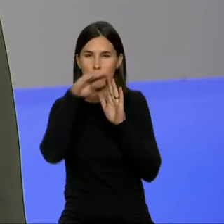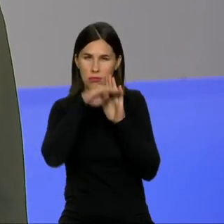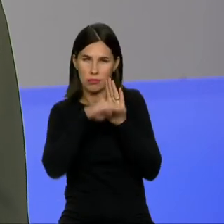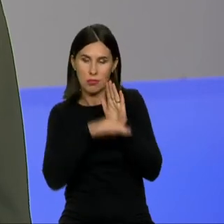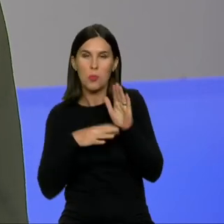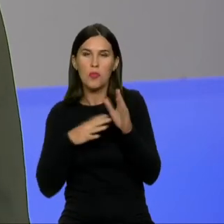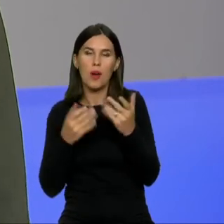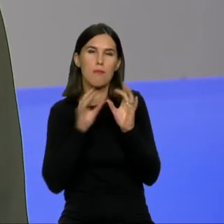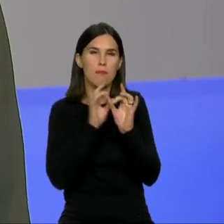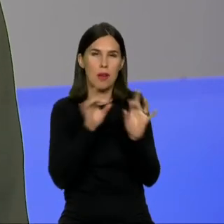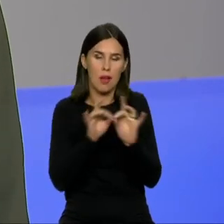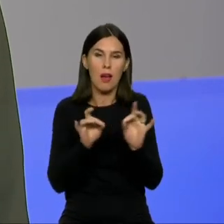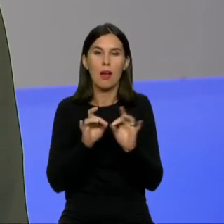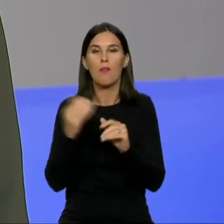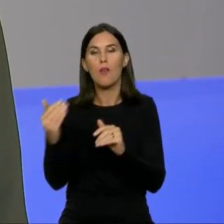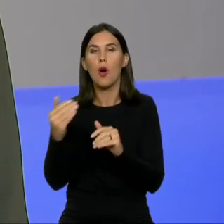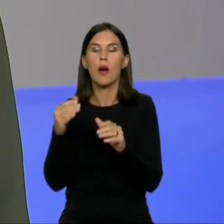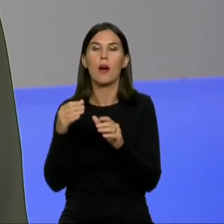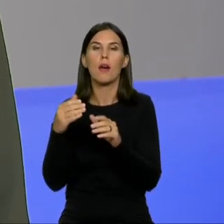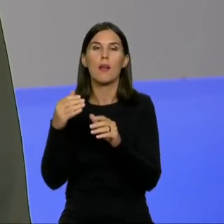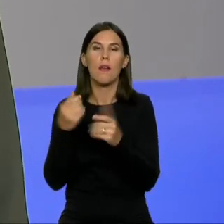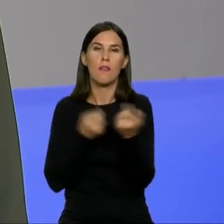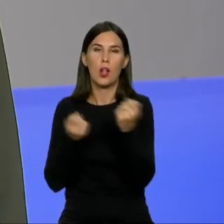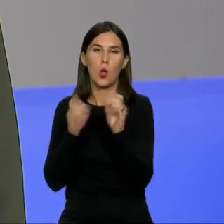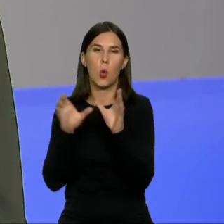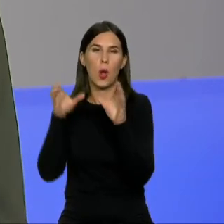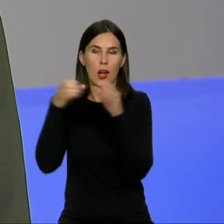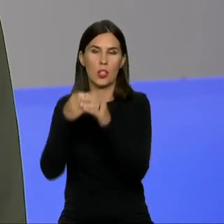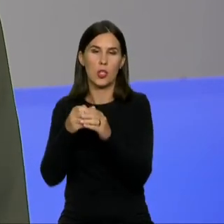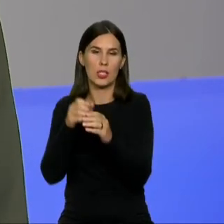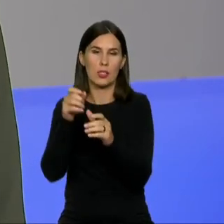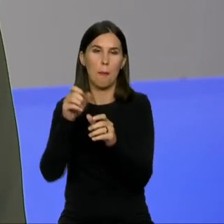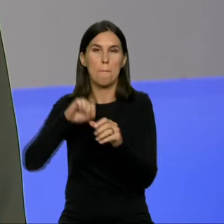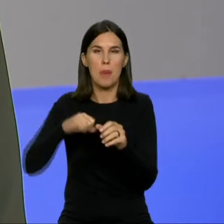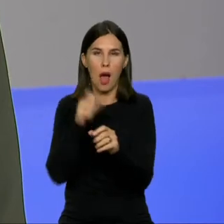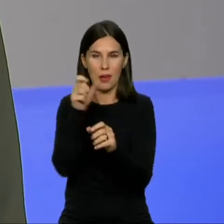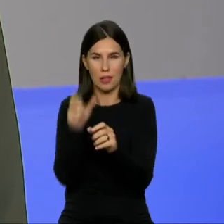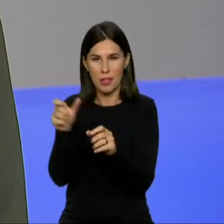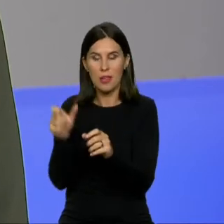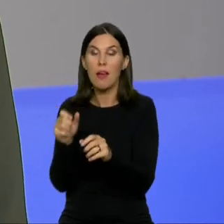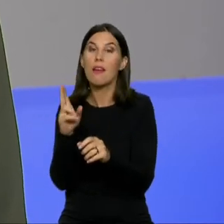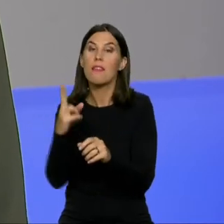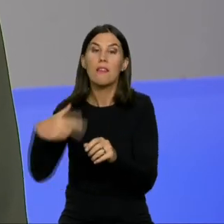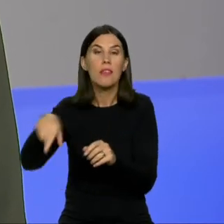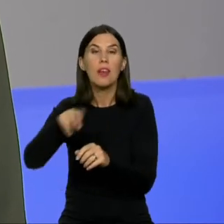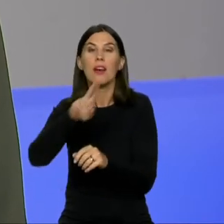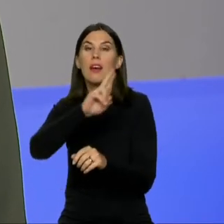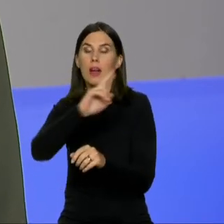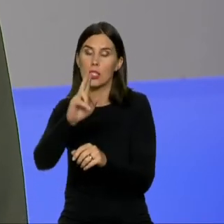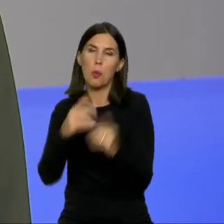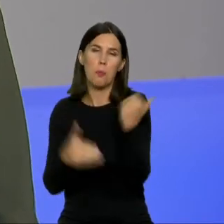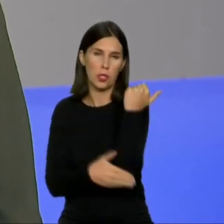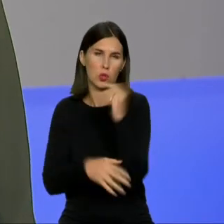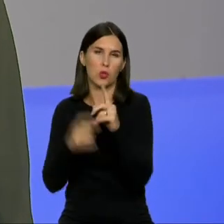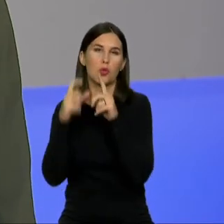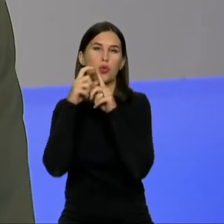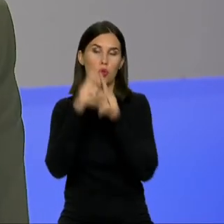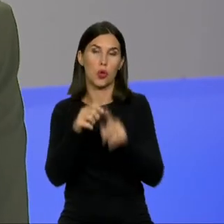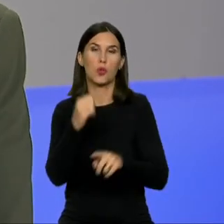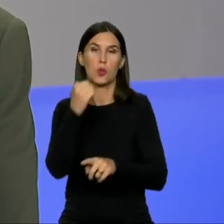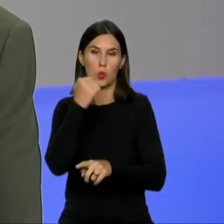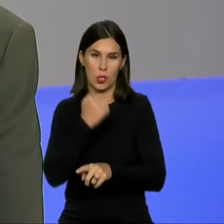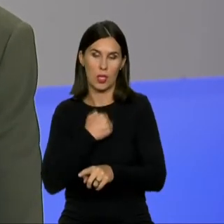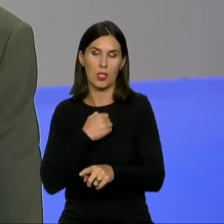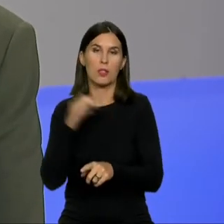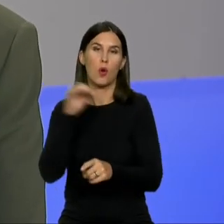konservatorių koalicijos partneriai, tie, kurie tikrai turės lemiamą žodį balsuojant dėl biudžeto. Mūsų